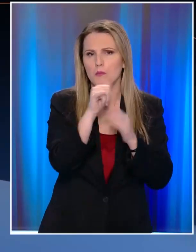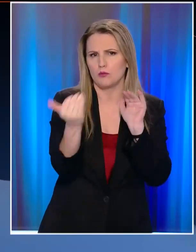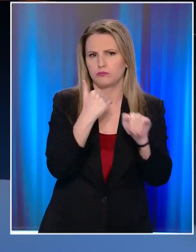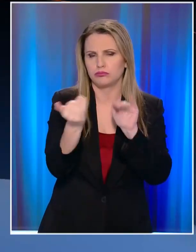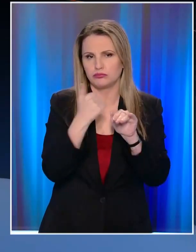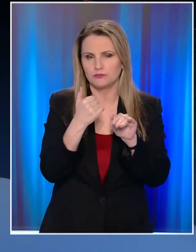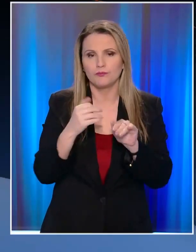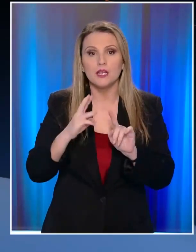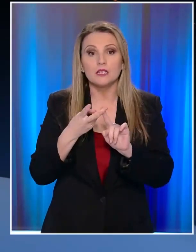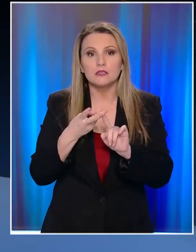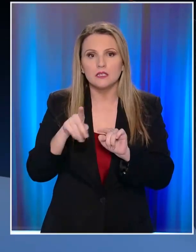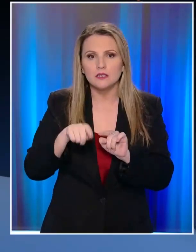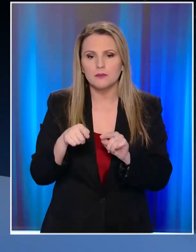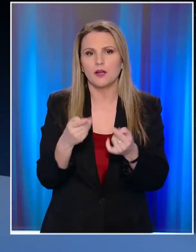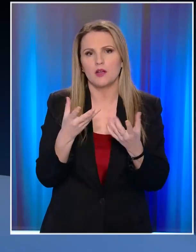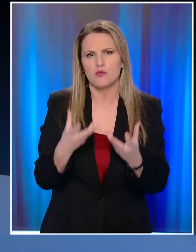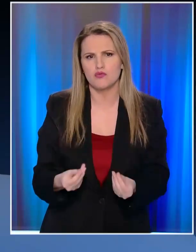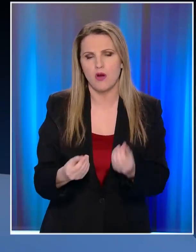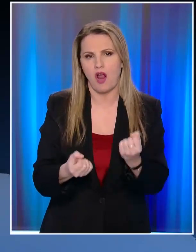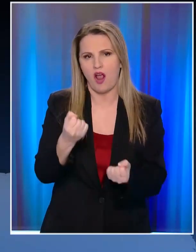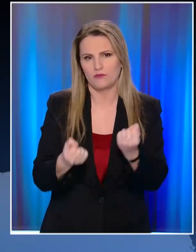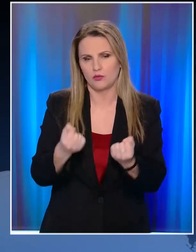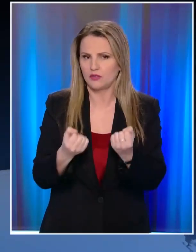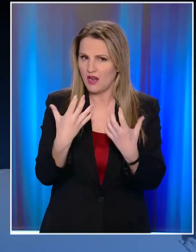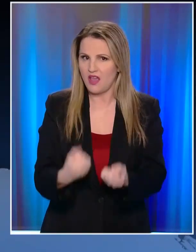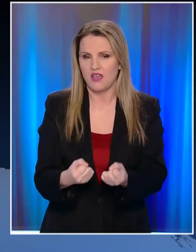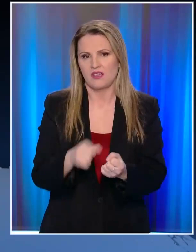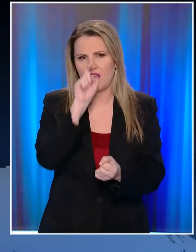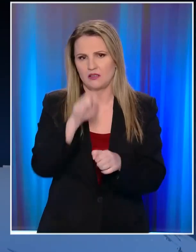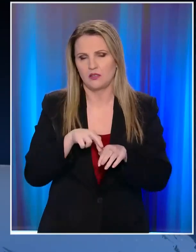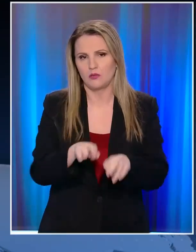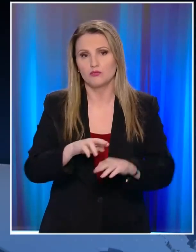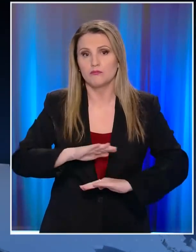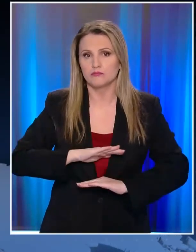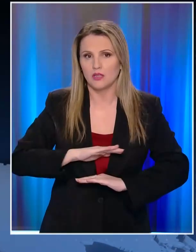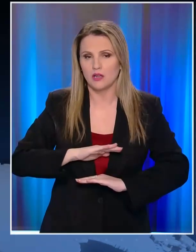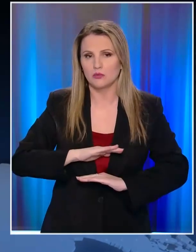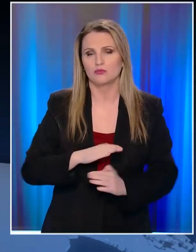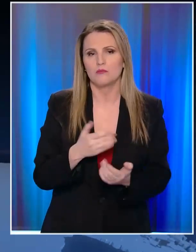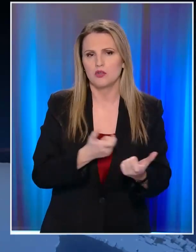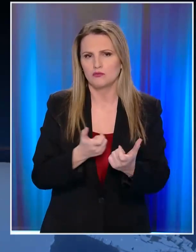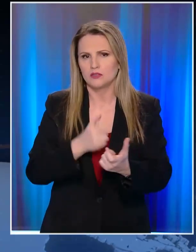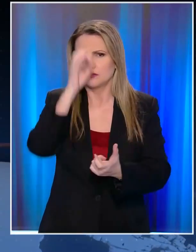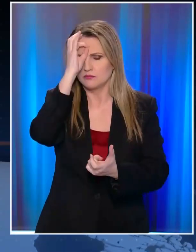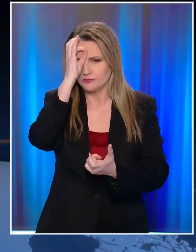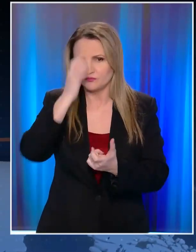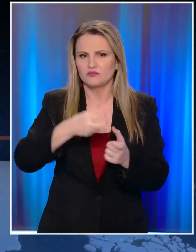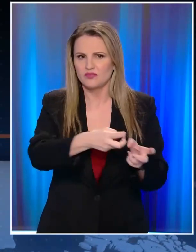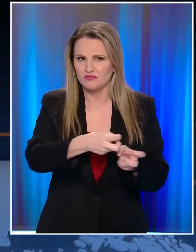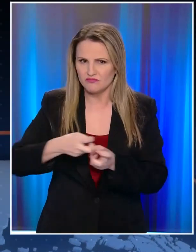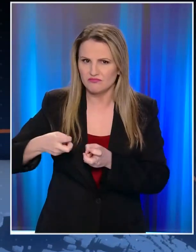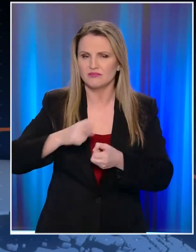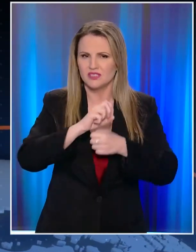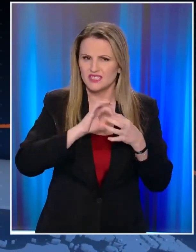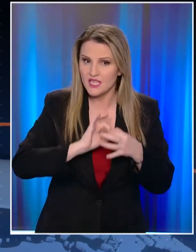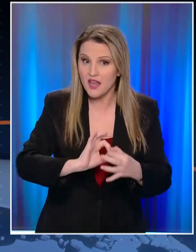Πάντως παραμένουν ακινητοποιημένα εκατοντάδες οχήματα στην Αττική Οδό με τον στρατό, την πυροσβαστική και την αστυνομία να συνεχίσουν την